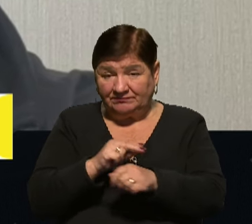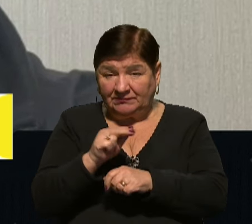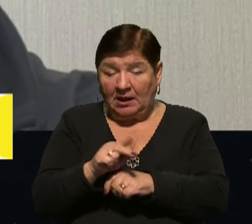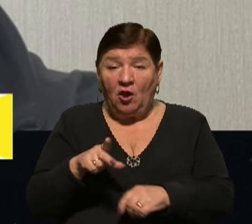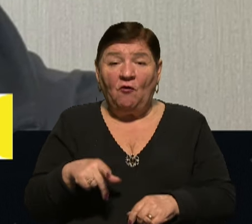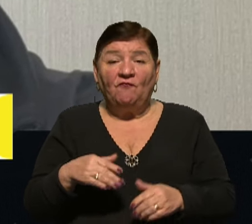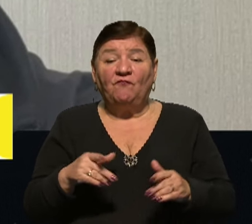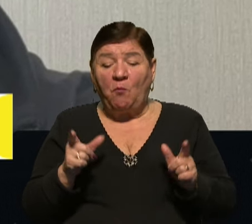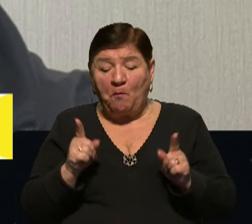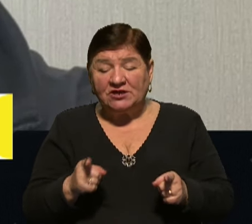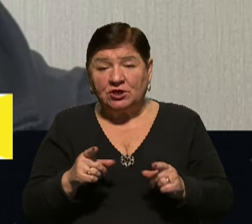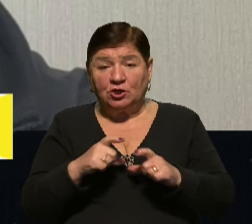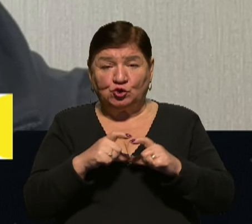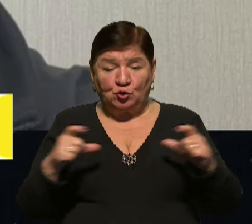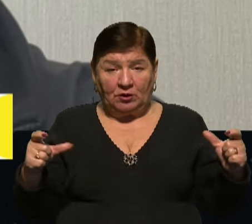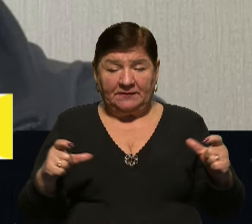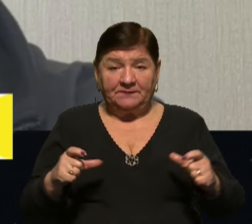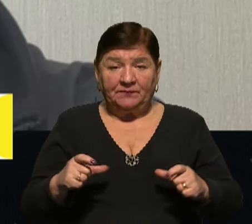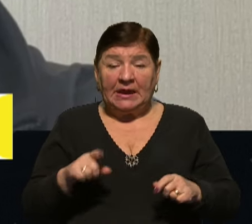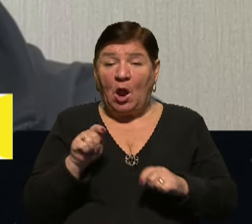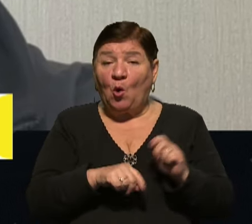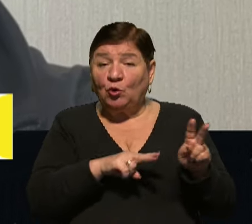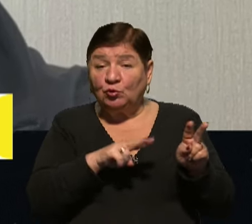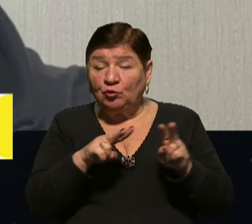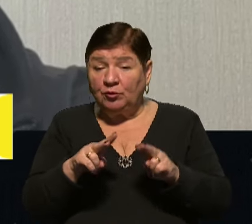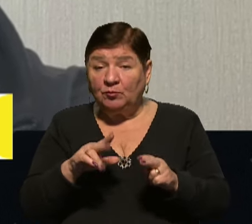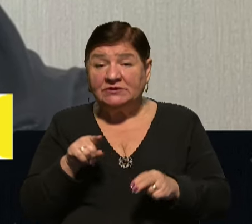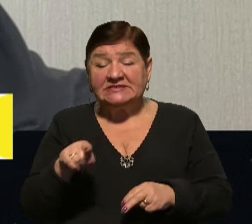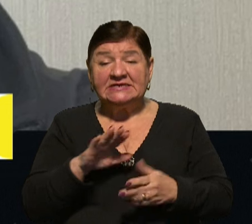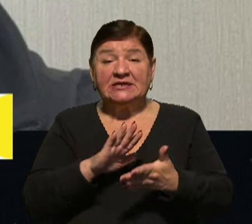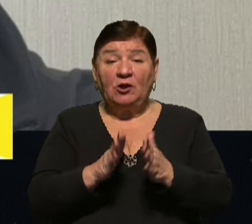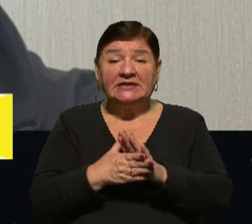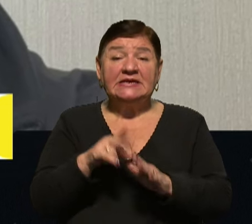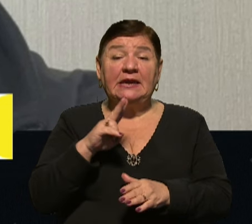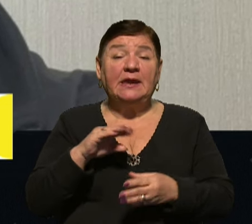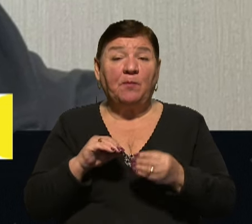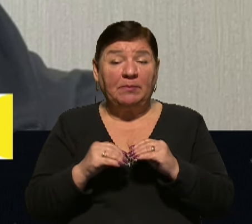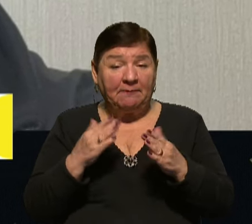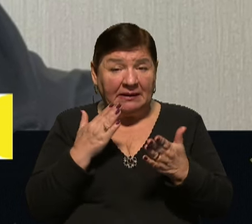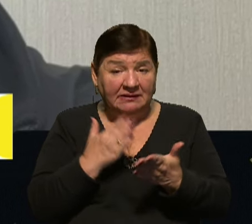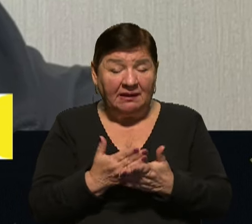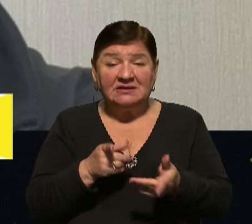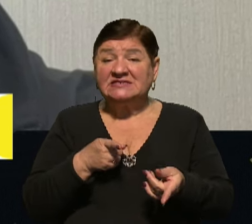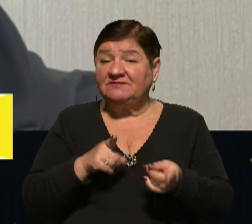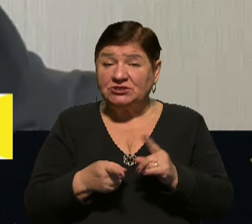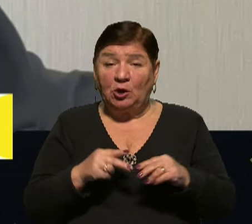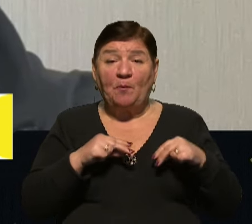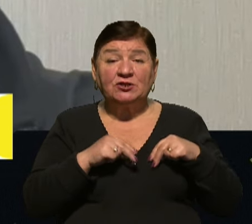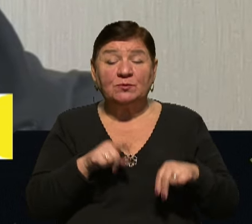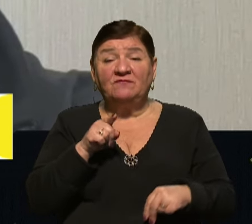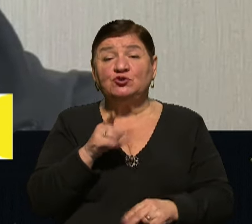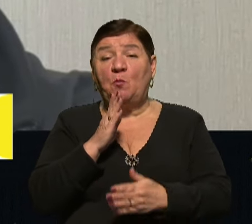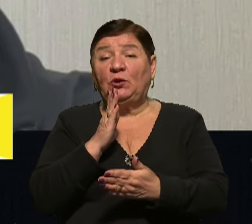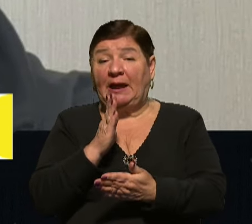межах школи. Контролюємо ці ситуації, знаємо, які проблеми є і, звичайно, працюємо і в цьому